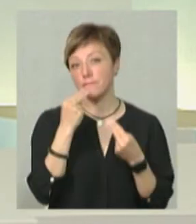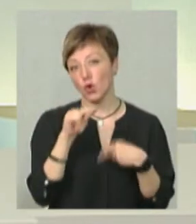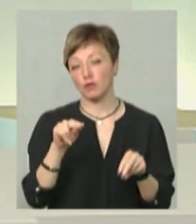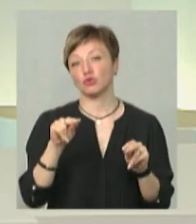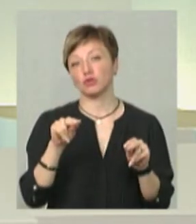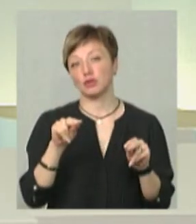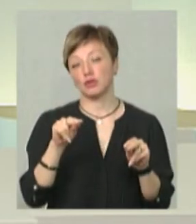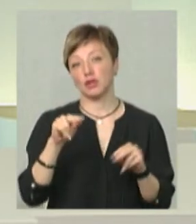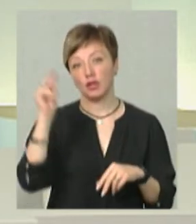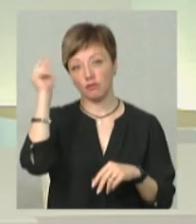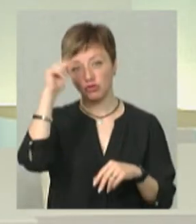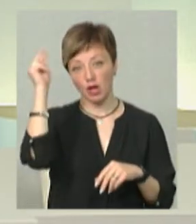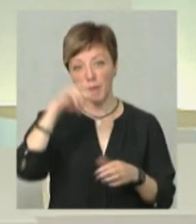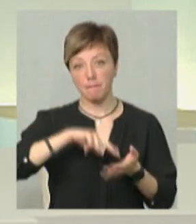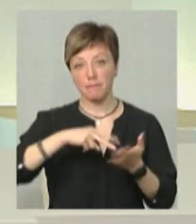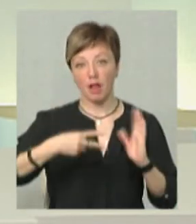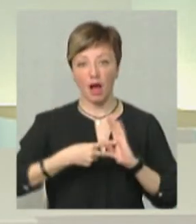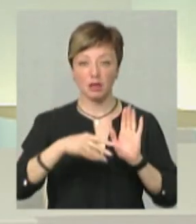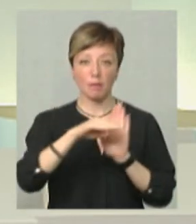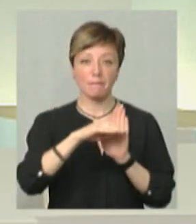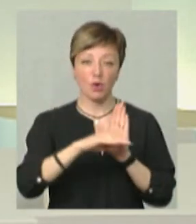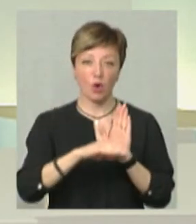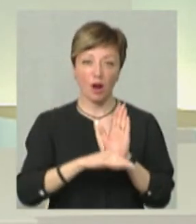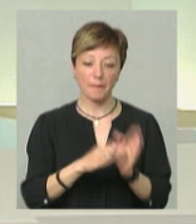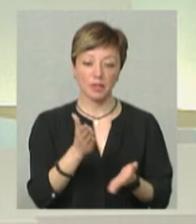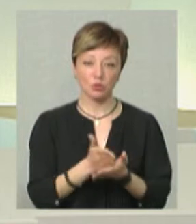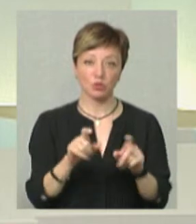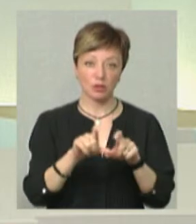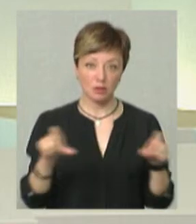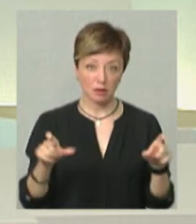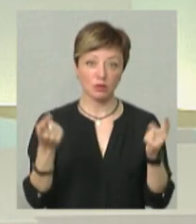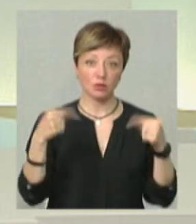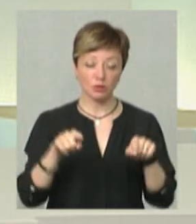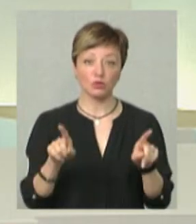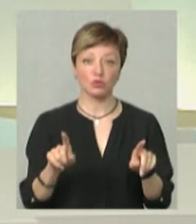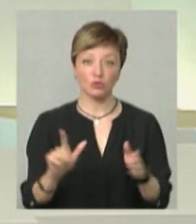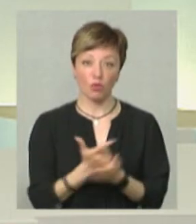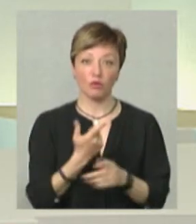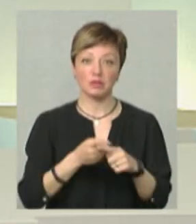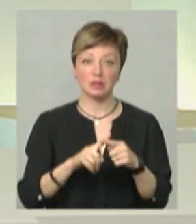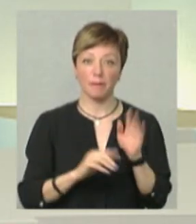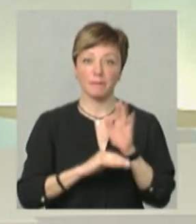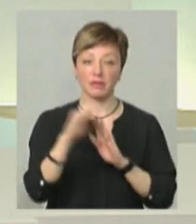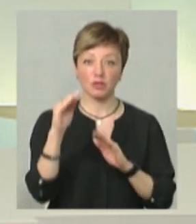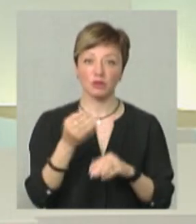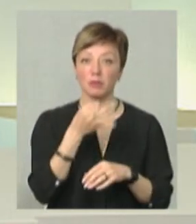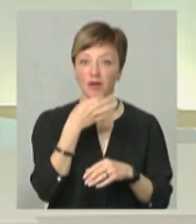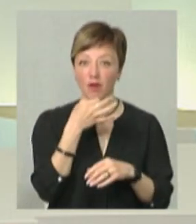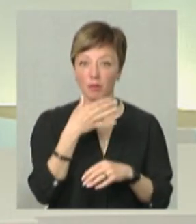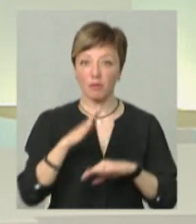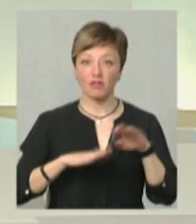поліпшити, в тому числі, навчальні плани, навчальні програми існуючих закладів, і знову ж таки, це підвищує значно